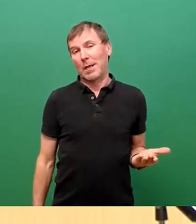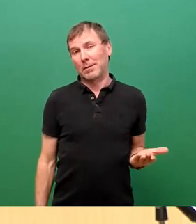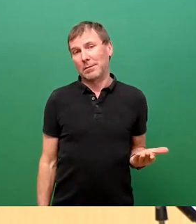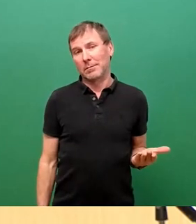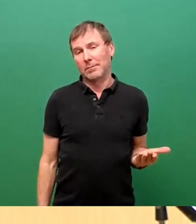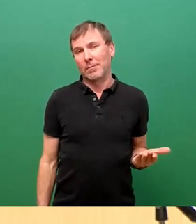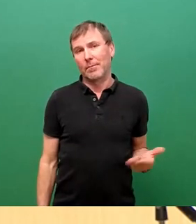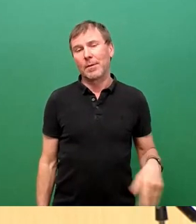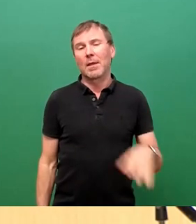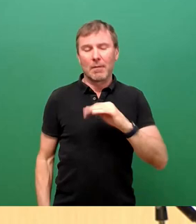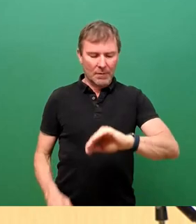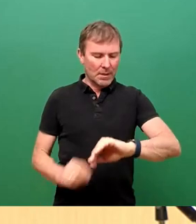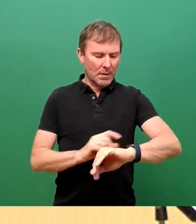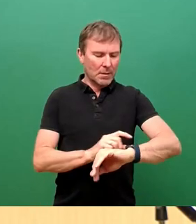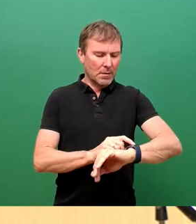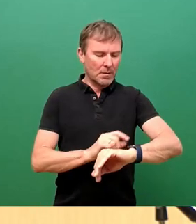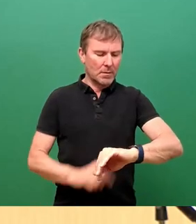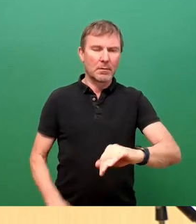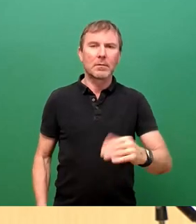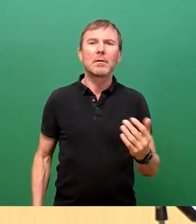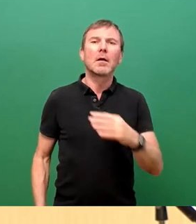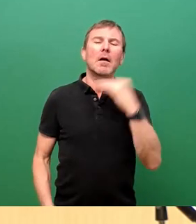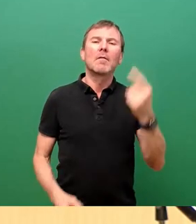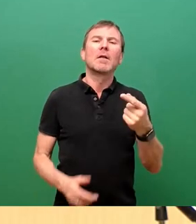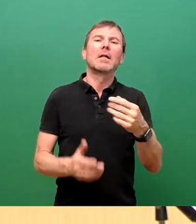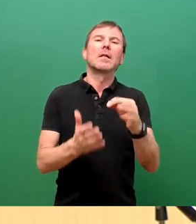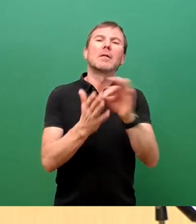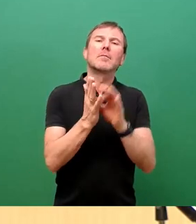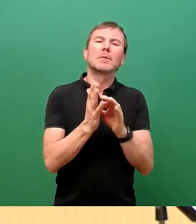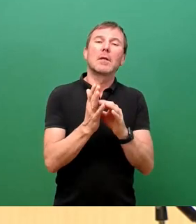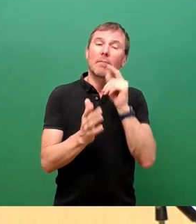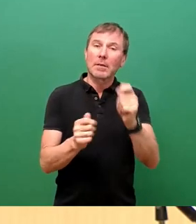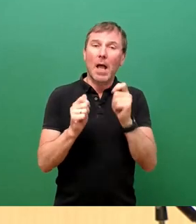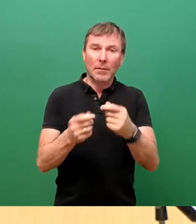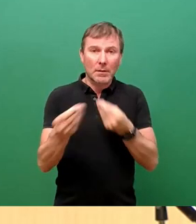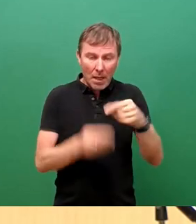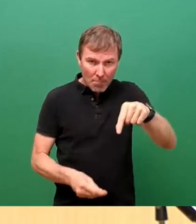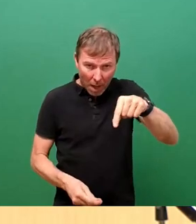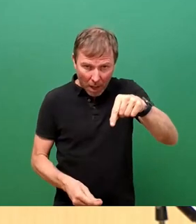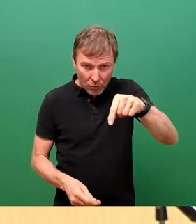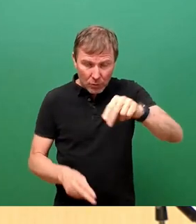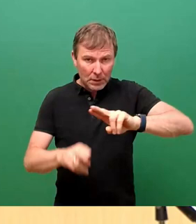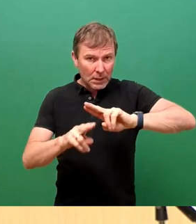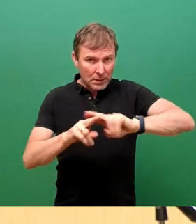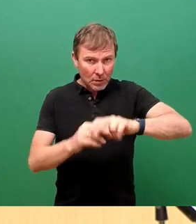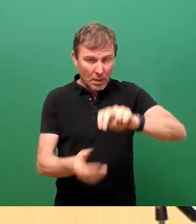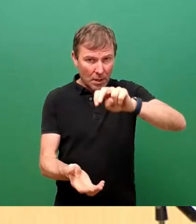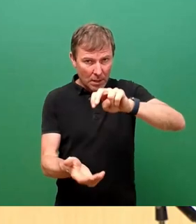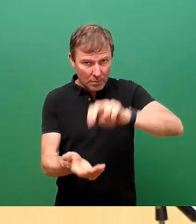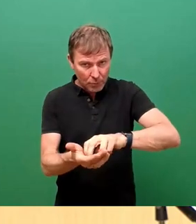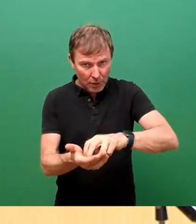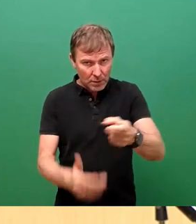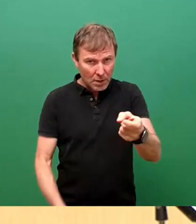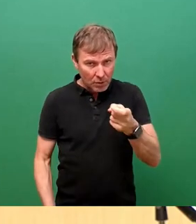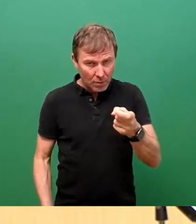einfach auch nicht in unserer städtischen Hand. Sollte sich im Zuge dieser Antragsberatung zur Sanierung im Bestand ergeben, dass eine in